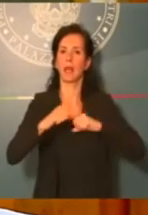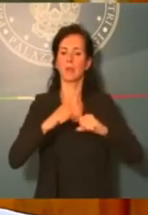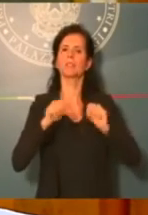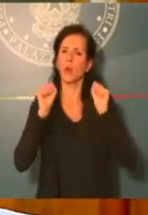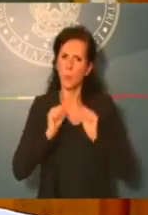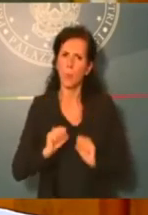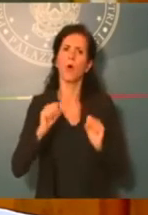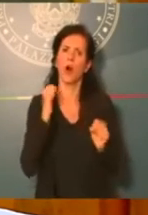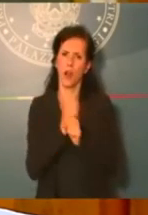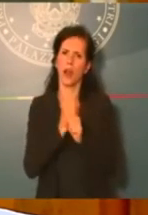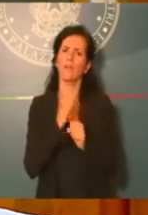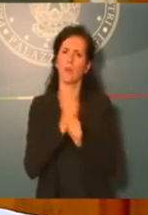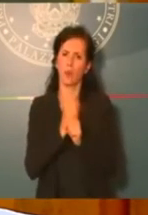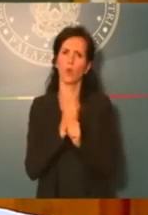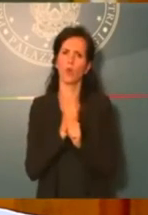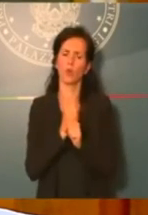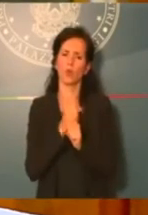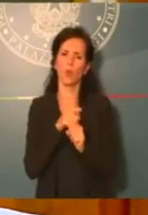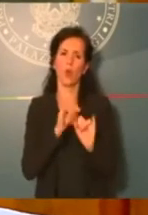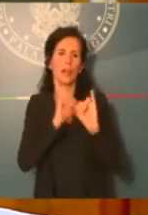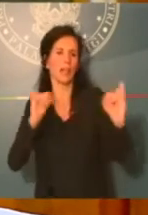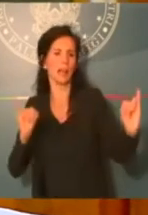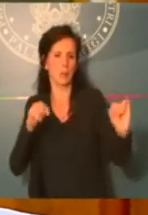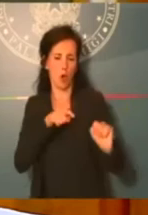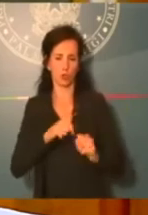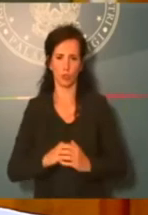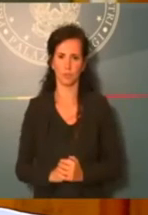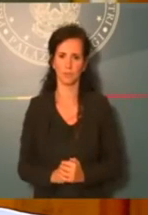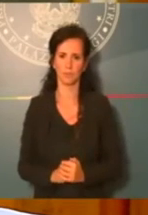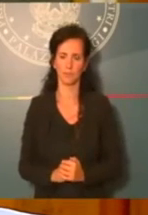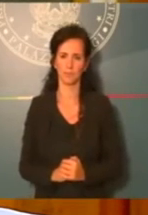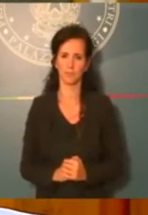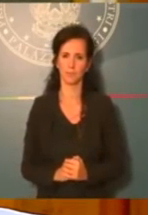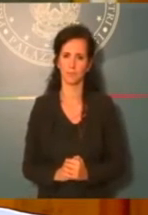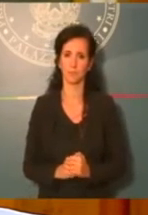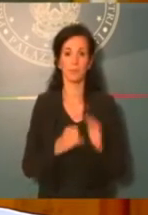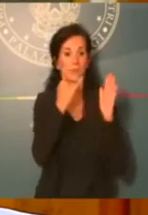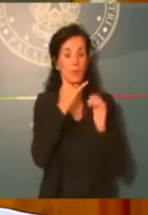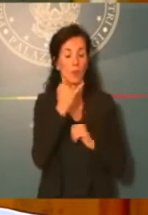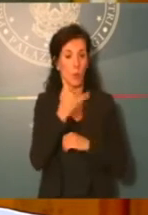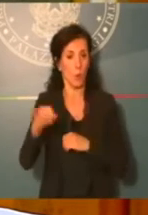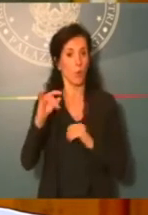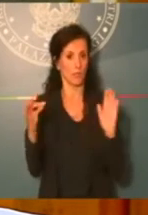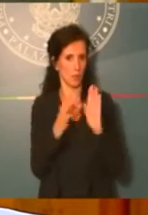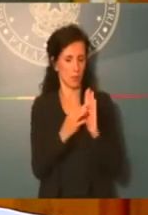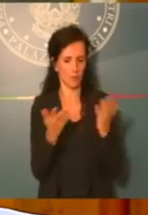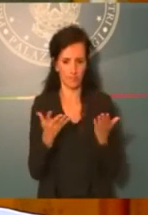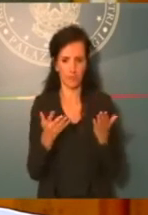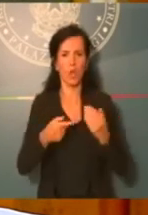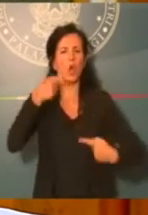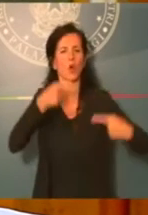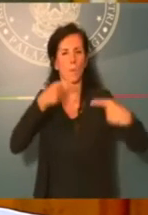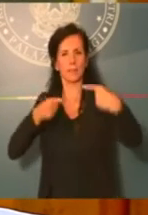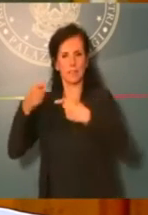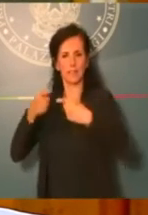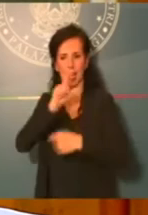accedere a questa innovazione. Un ultimo punto è la competitività del nostro Paese. La